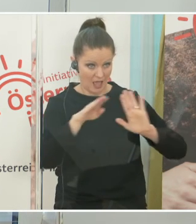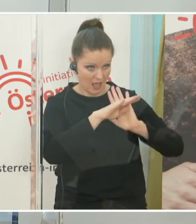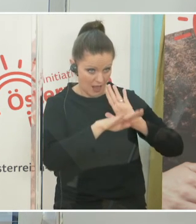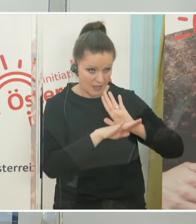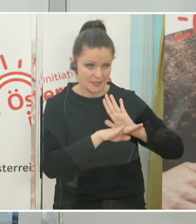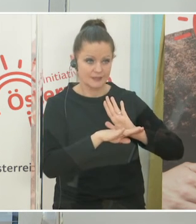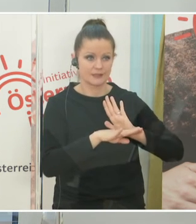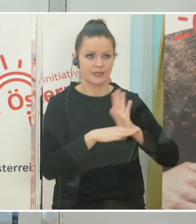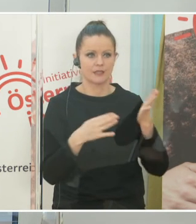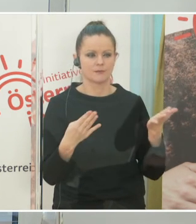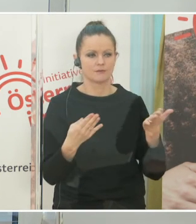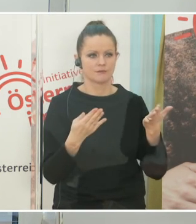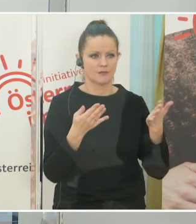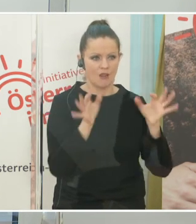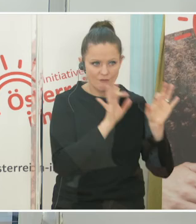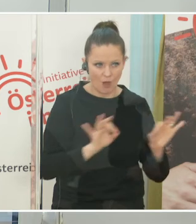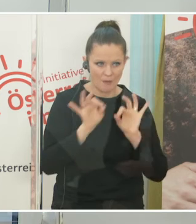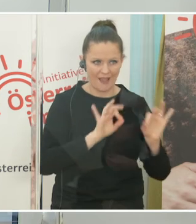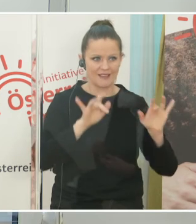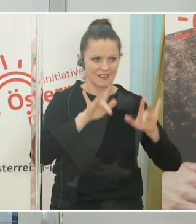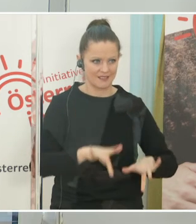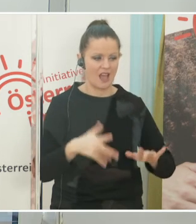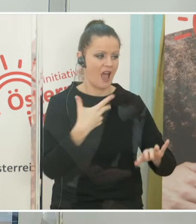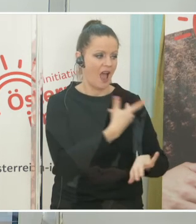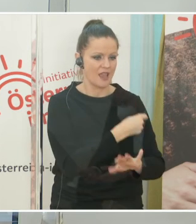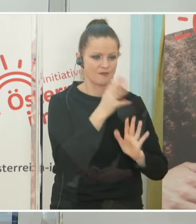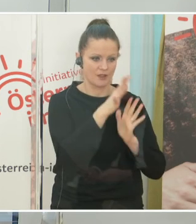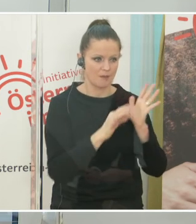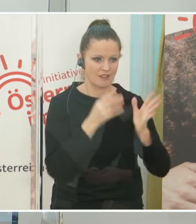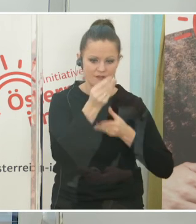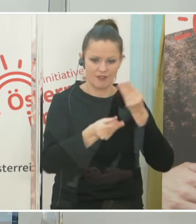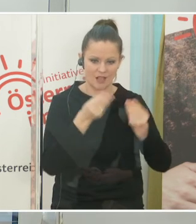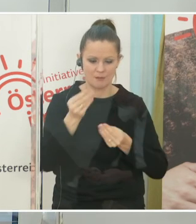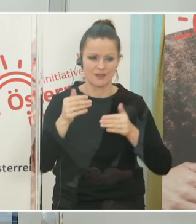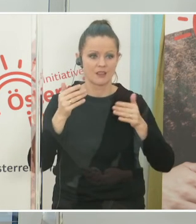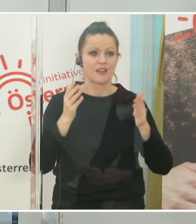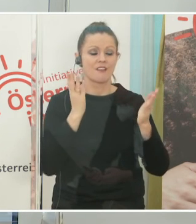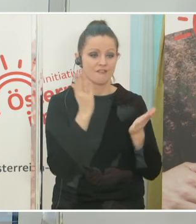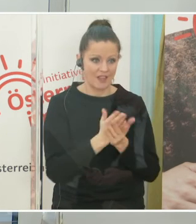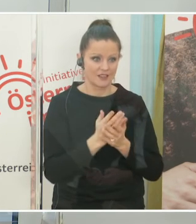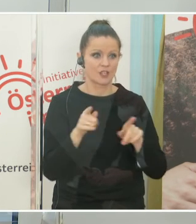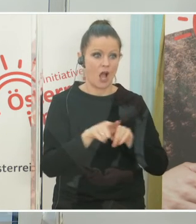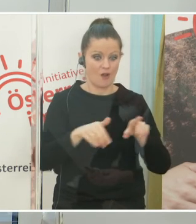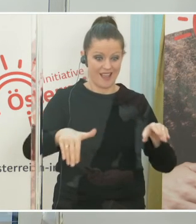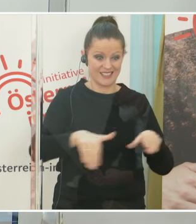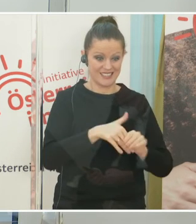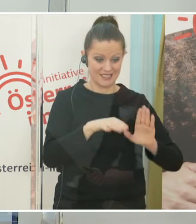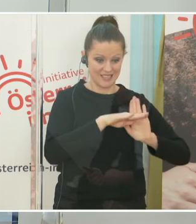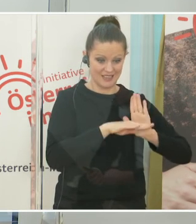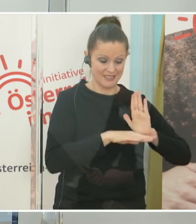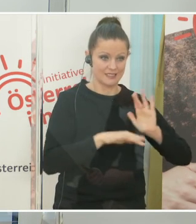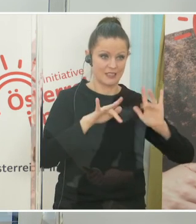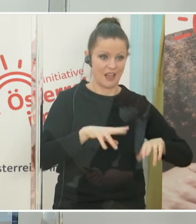bereitet haben musste, Impftermine vergeben haben musste und eine Backup-Liste hatte, hat das natürlich